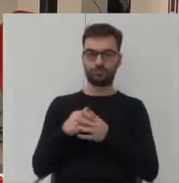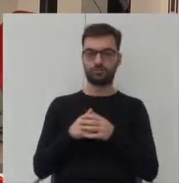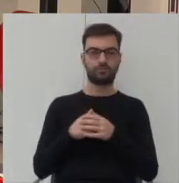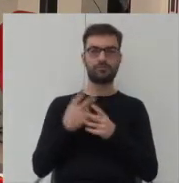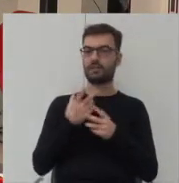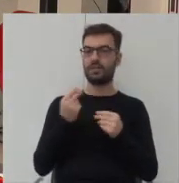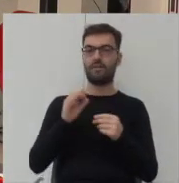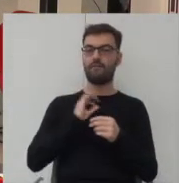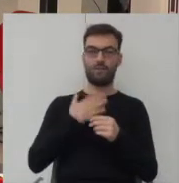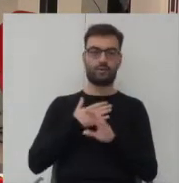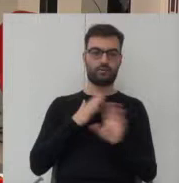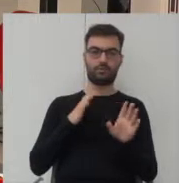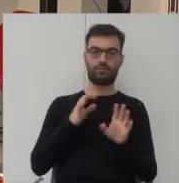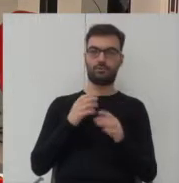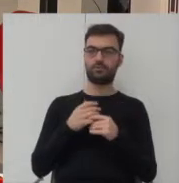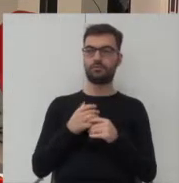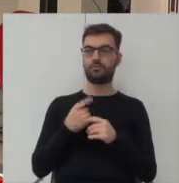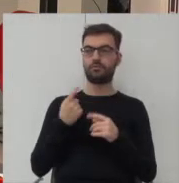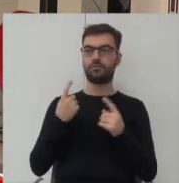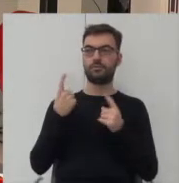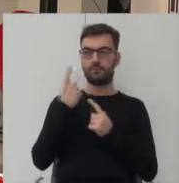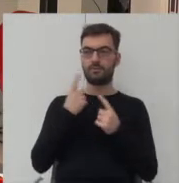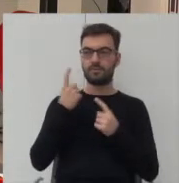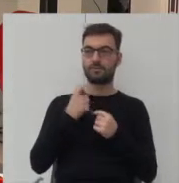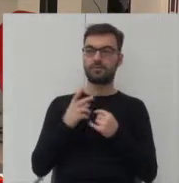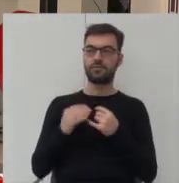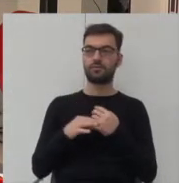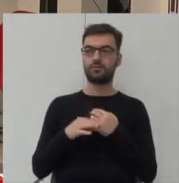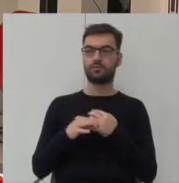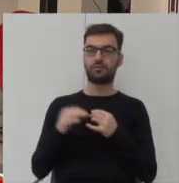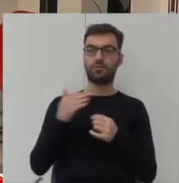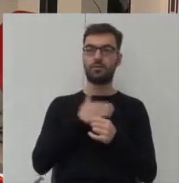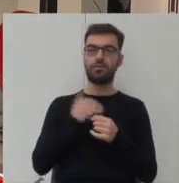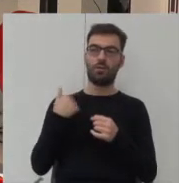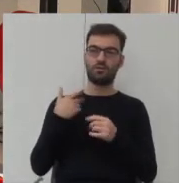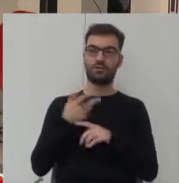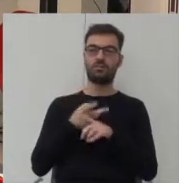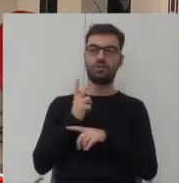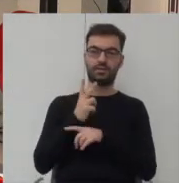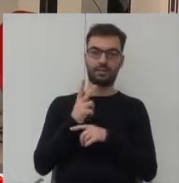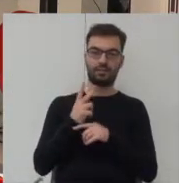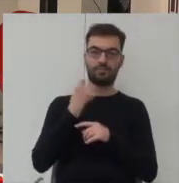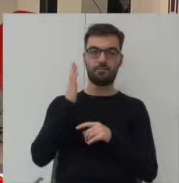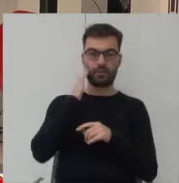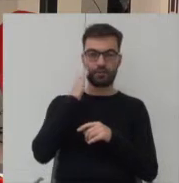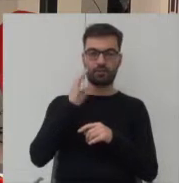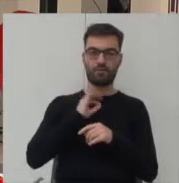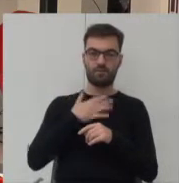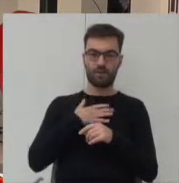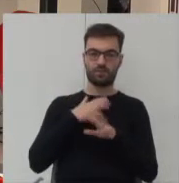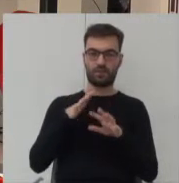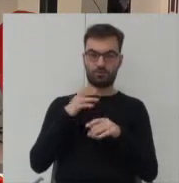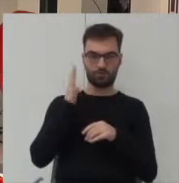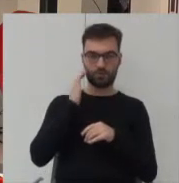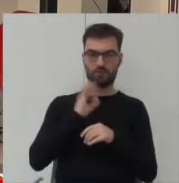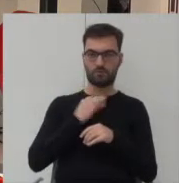nie z własnością generalnie wydaje się że w Polsce mamy nadmiar mieszkań własnościowych czy